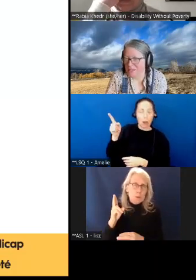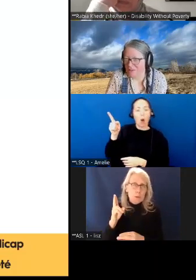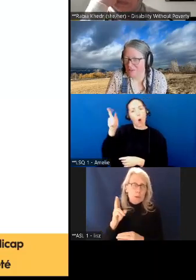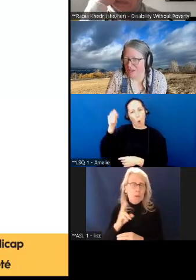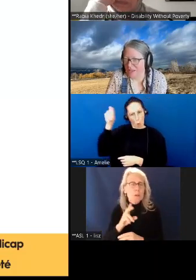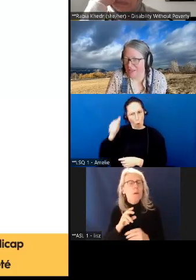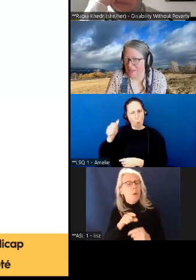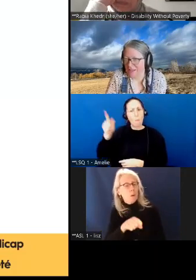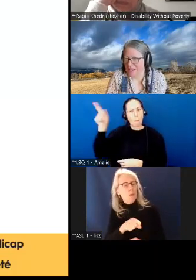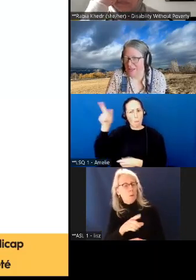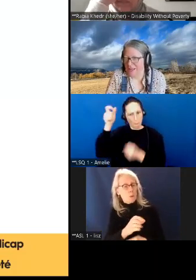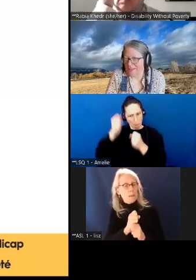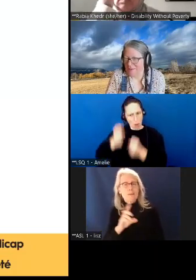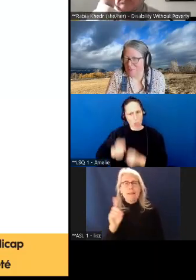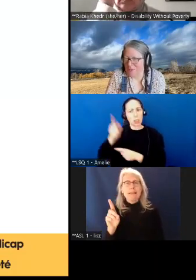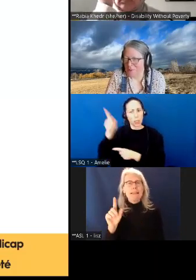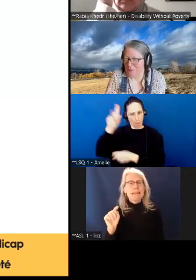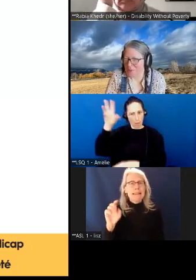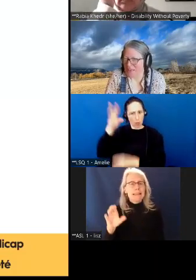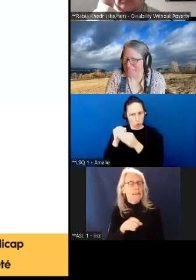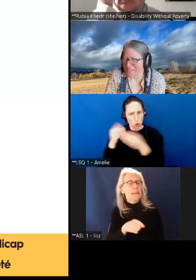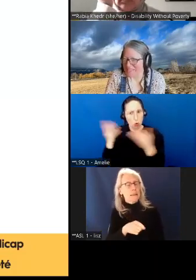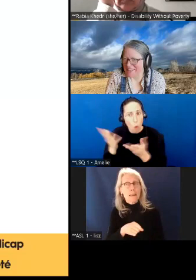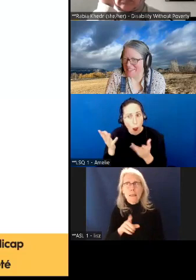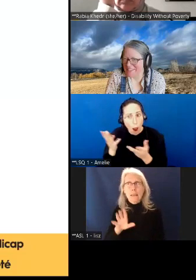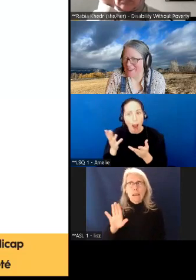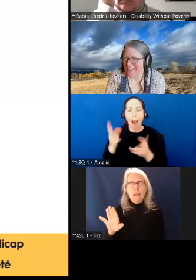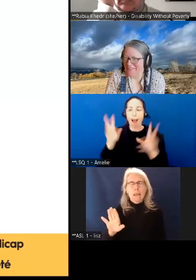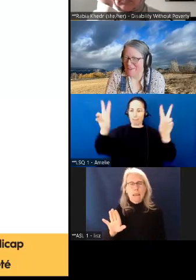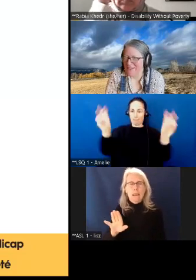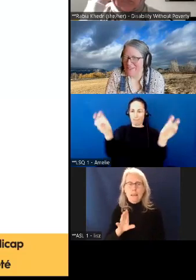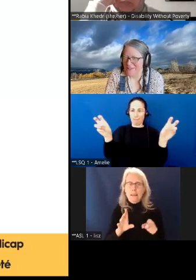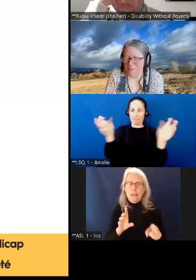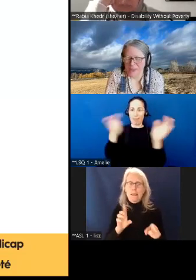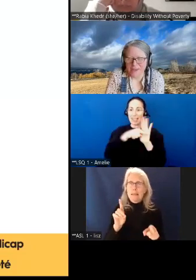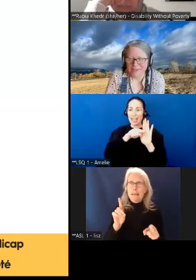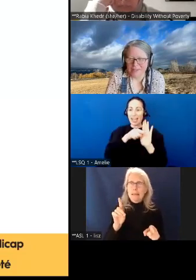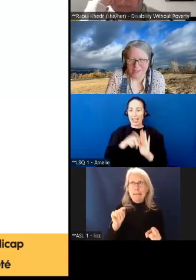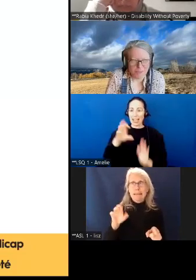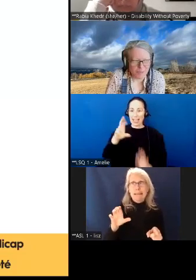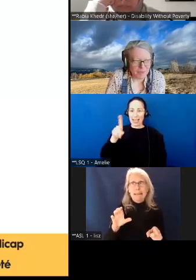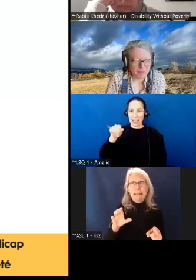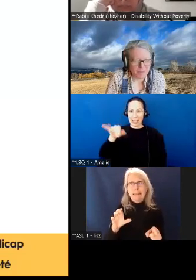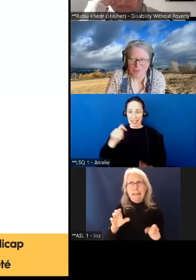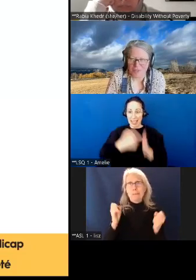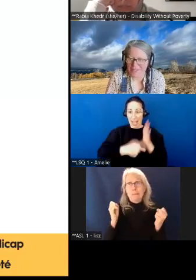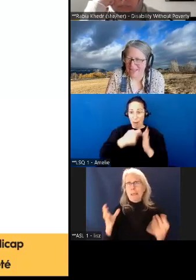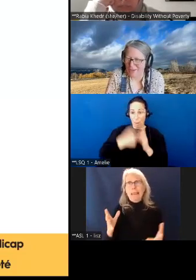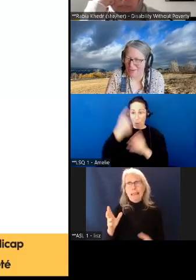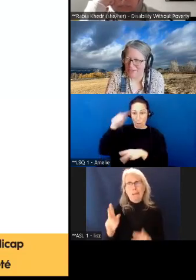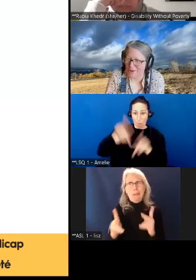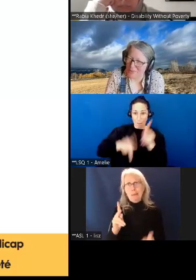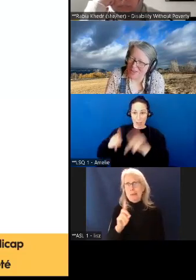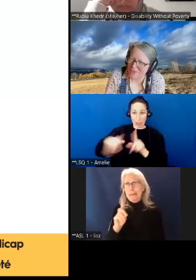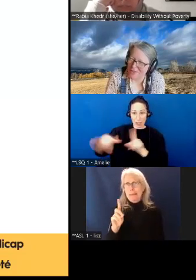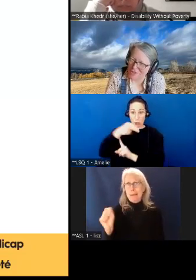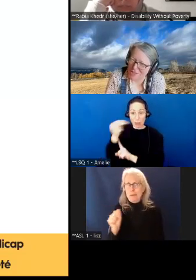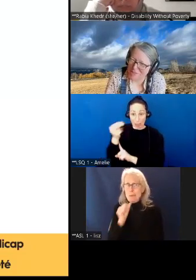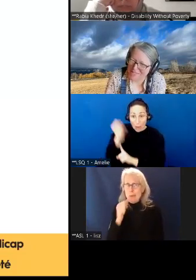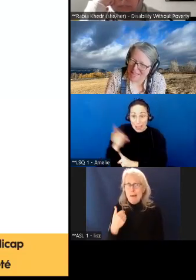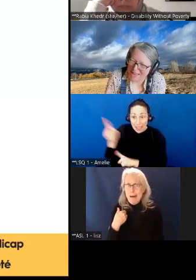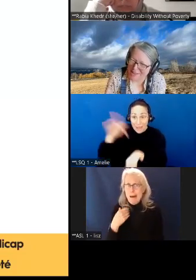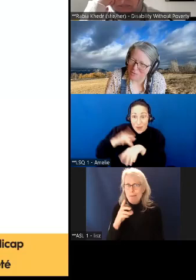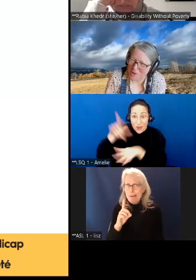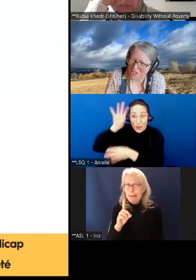utiliser ce point d'entrée, c'est le crédit d'impôt pour les personnes vivant en situation de handicap. Et nous savons très bien que